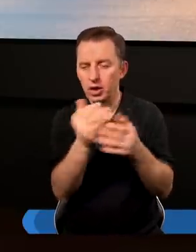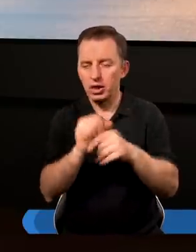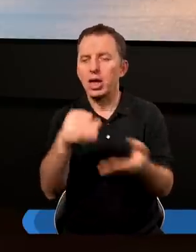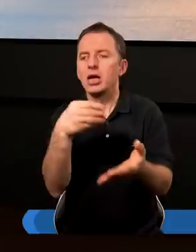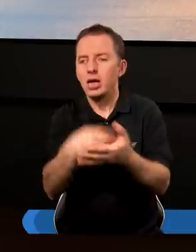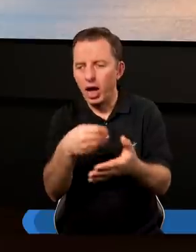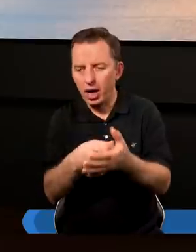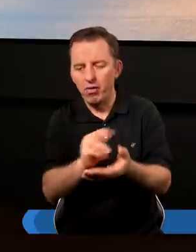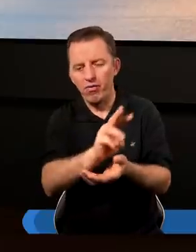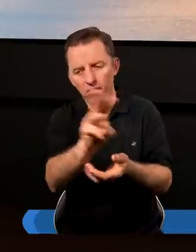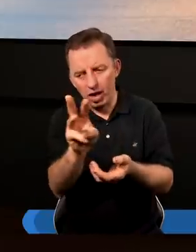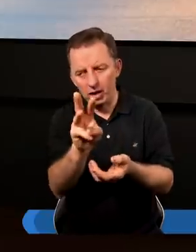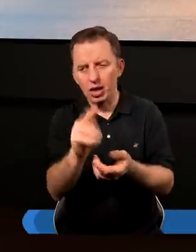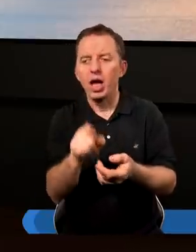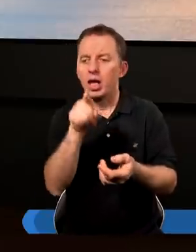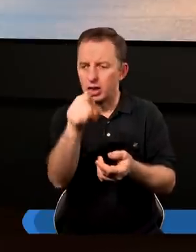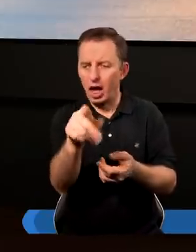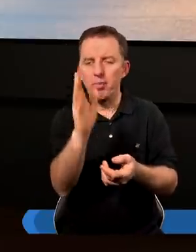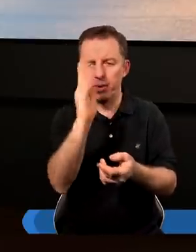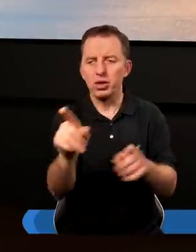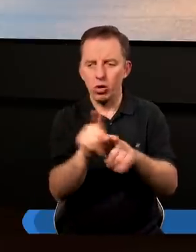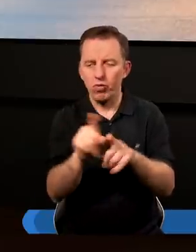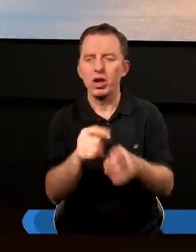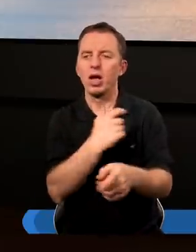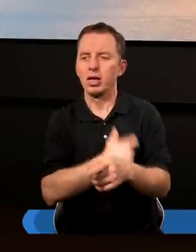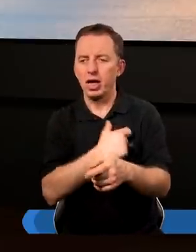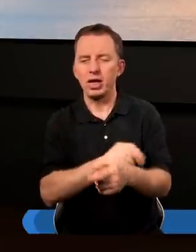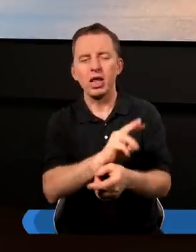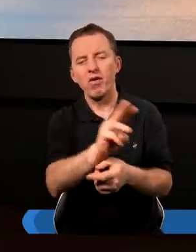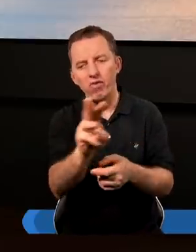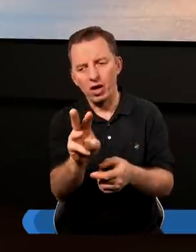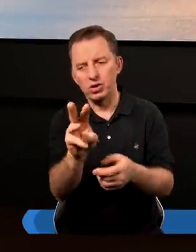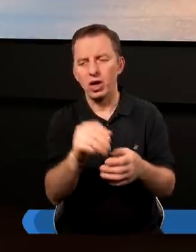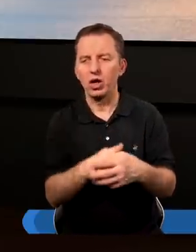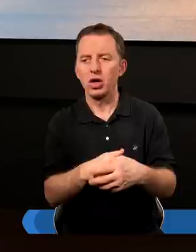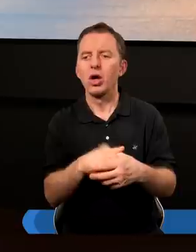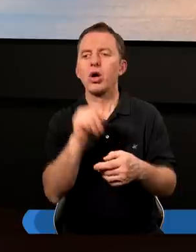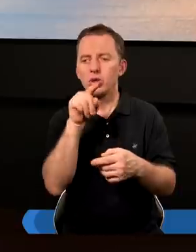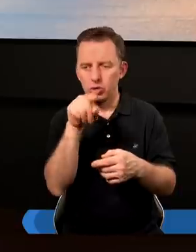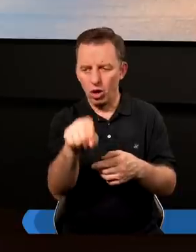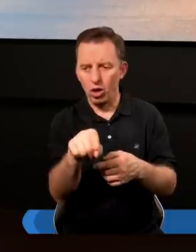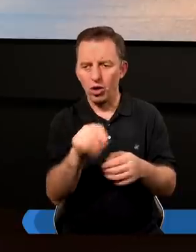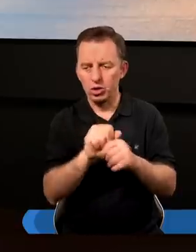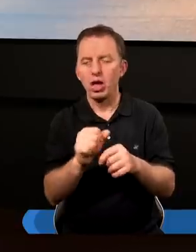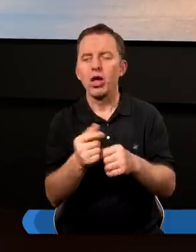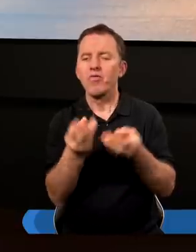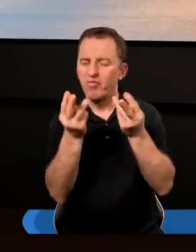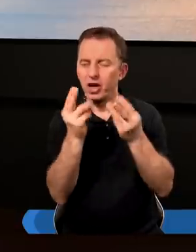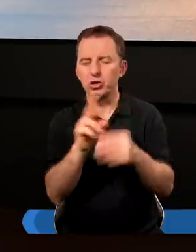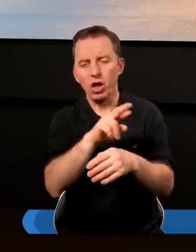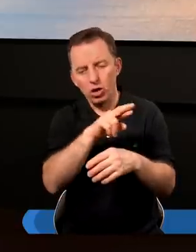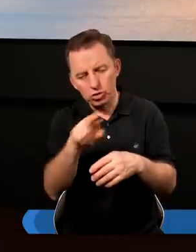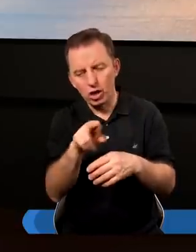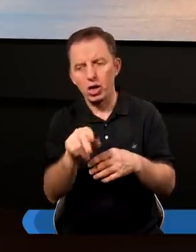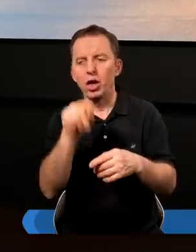skarb, wasz, tam będzie również serce wasze. To jest dosyć istotna